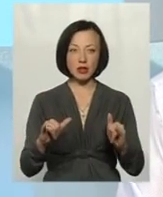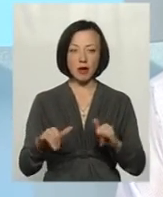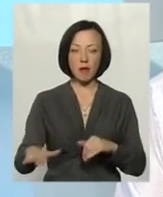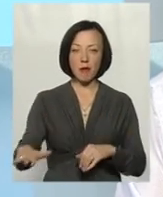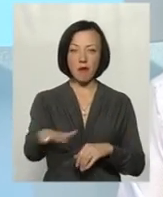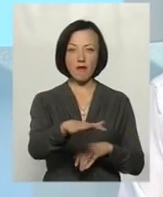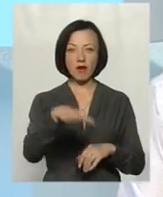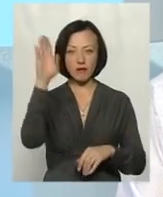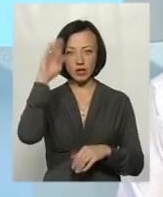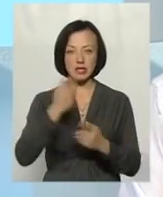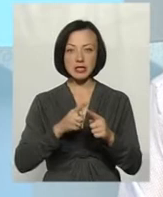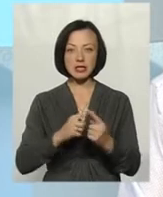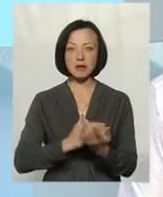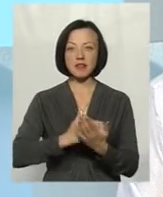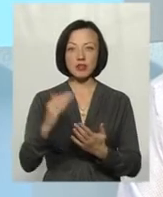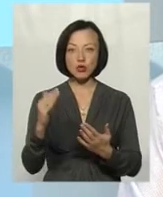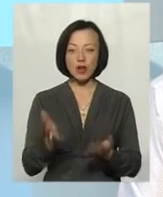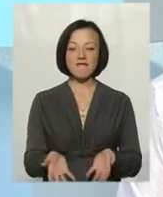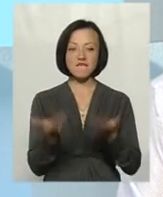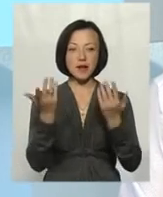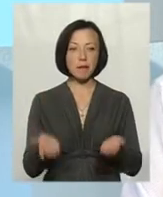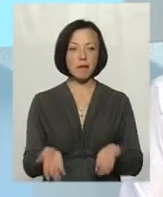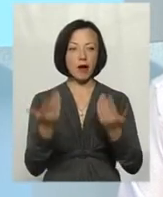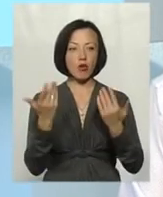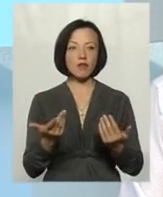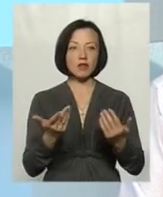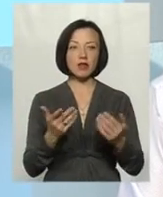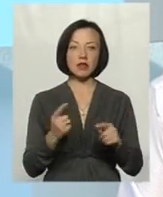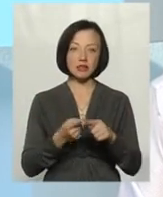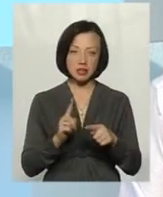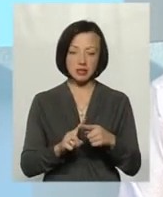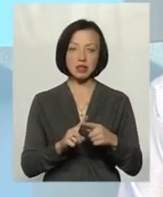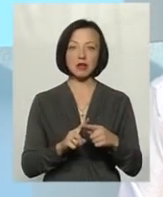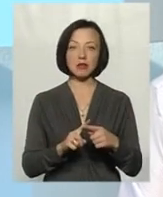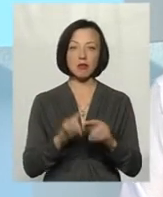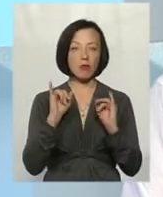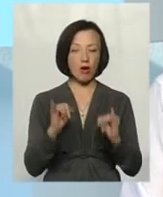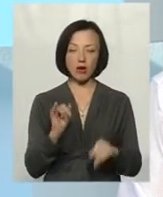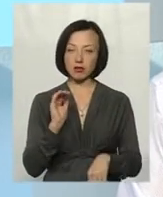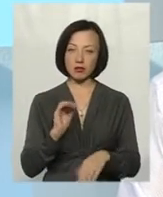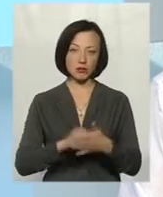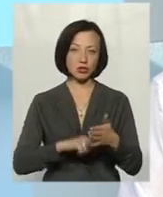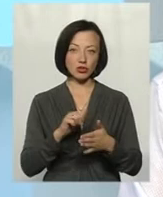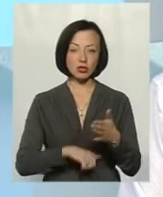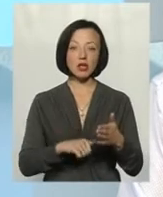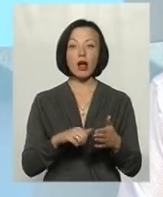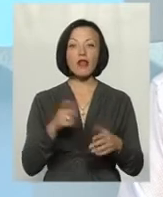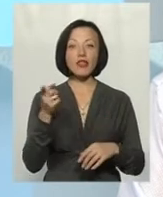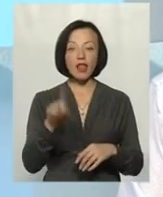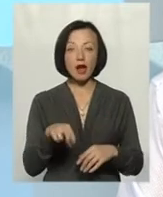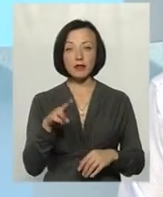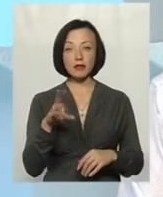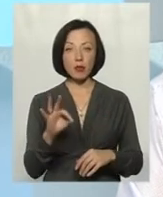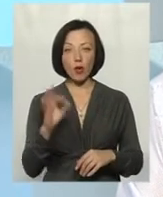води, це підвищує випоровування, і от якраз у умовах малої водності це дається як негативний фактор. Тобто навіть по